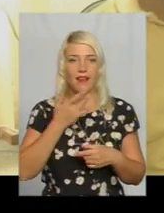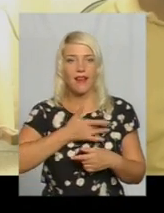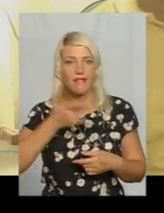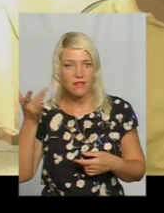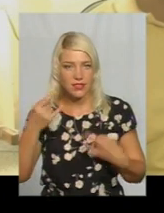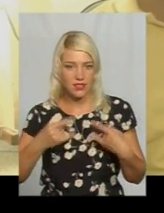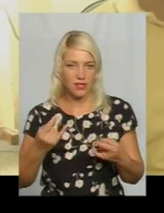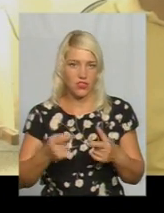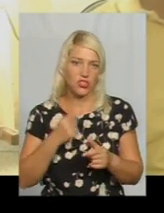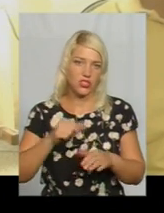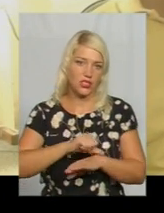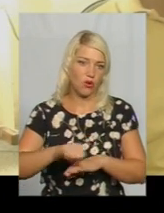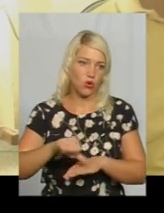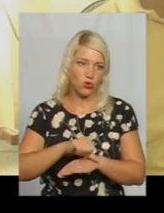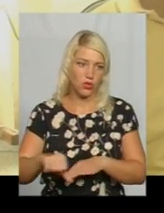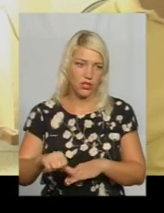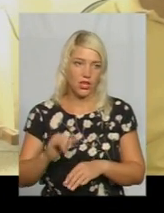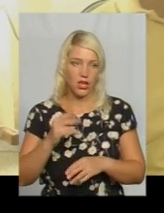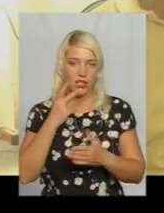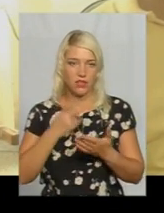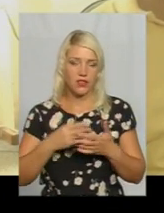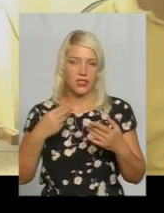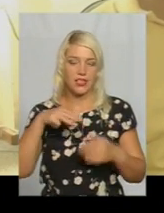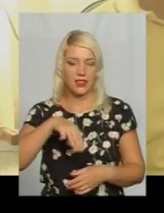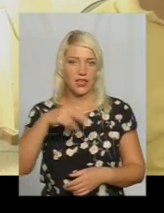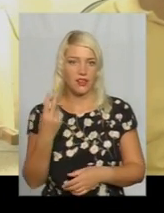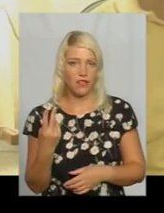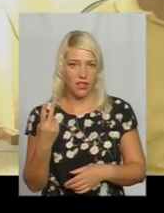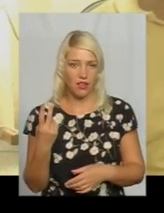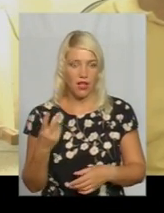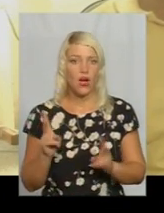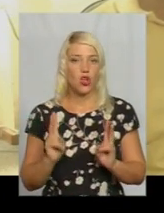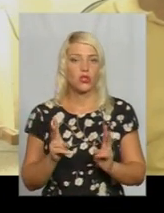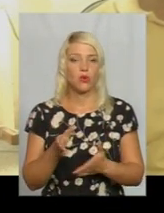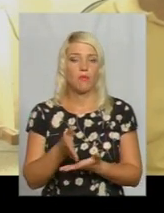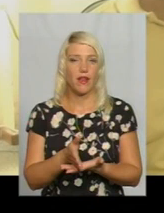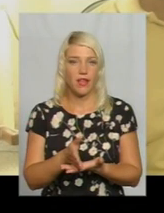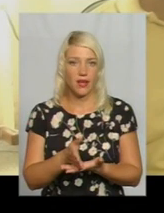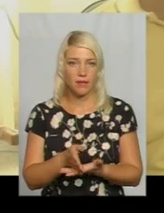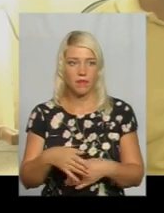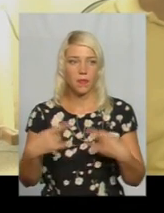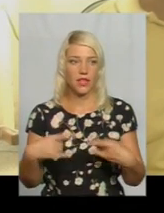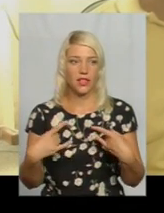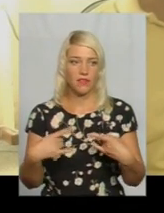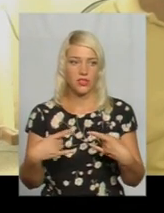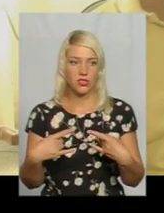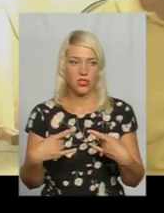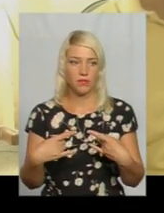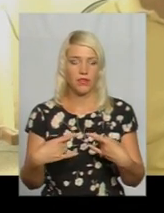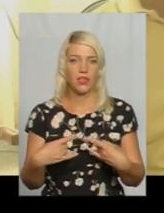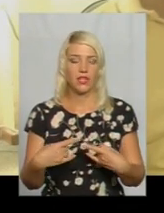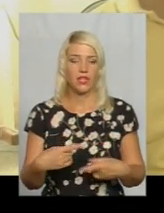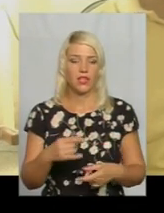закордону, і дивитися Т2. Хто має телевізорі LCD